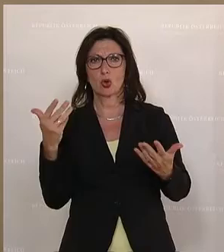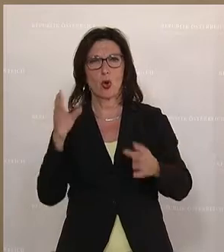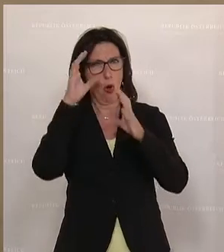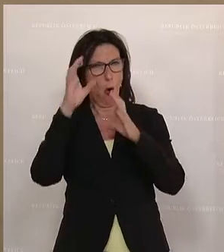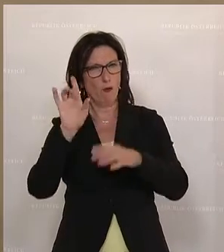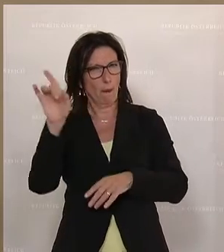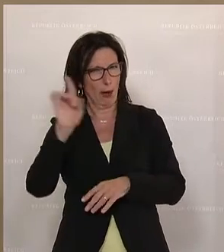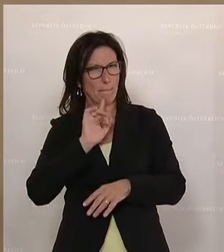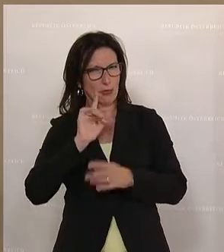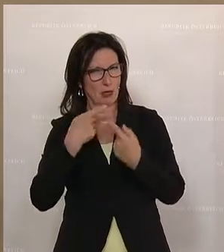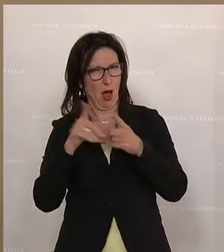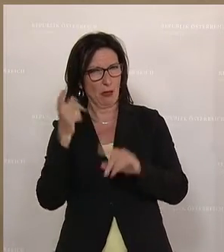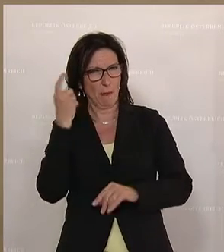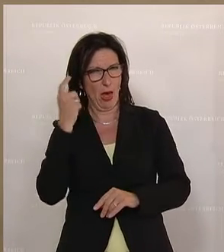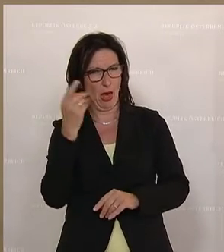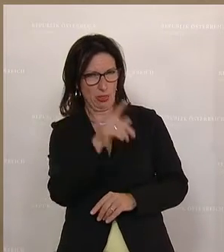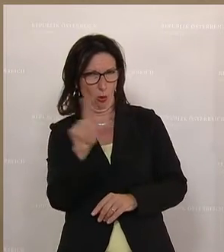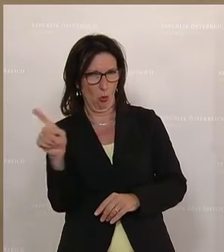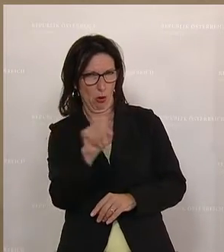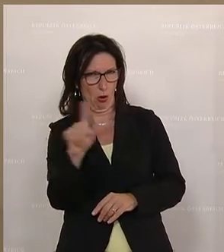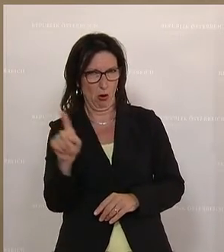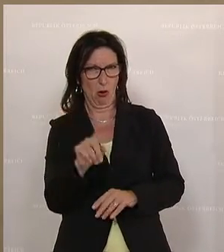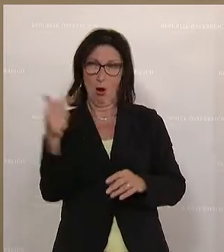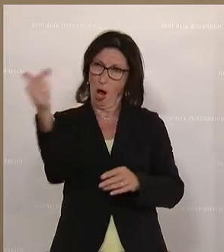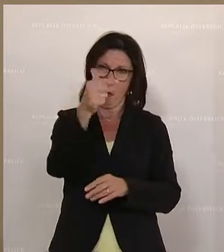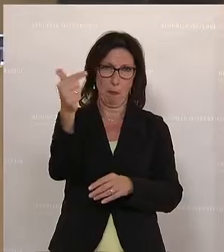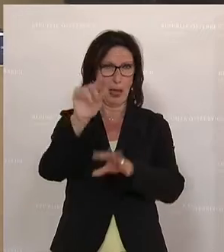ein bisschen anders, als ihr das seht. Und mit denen habt ihr dieses Gesetz entworfen.